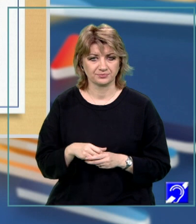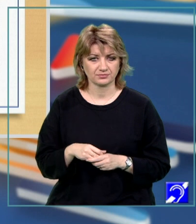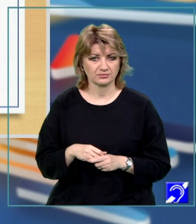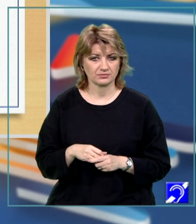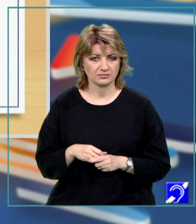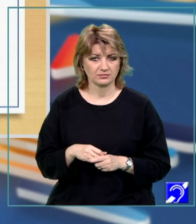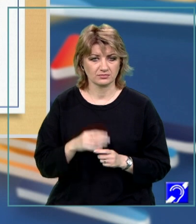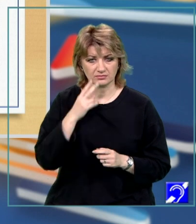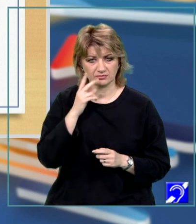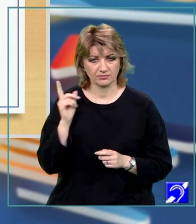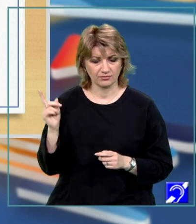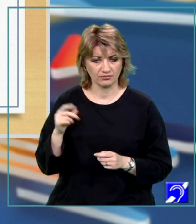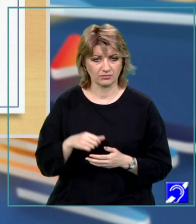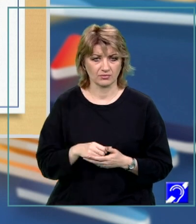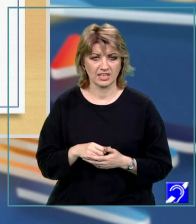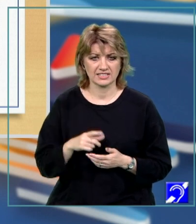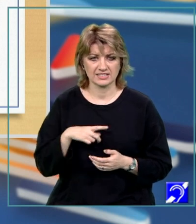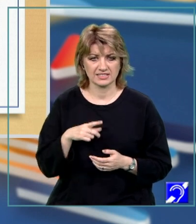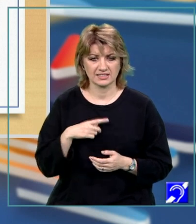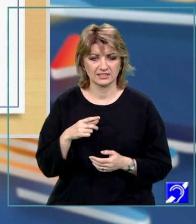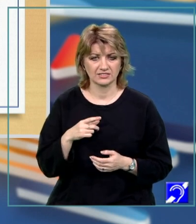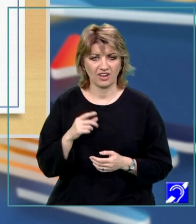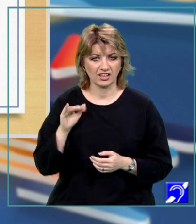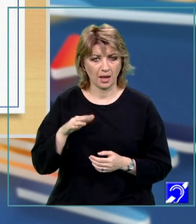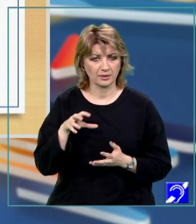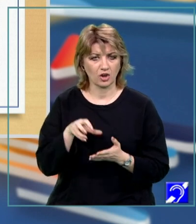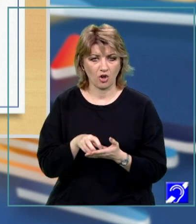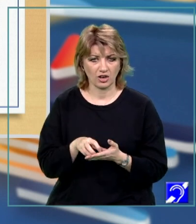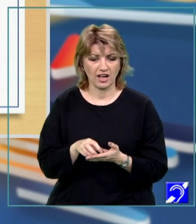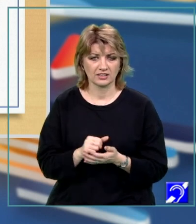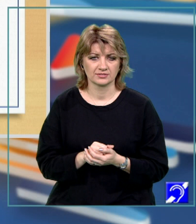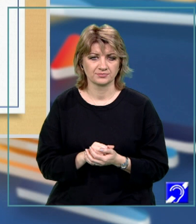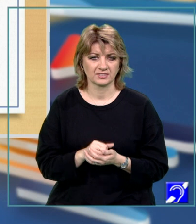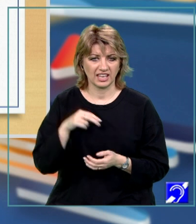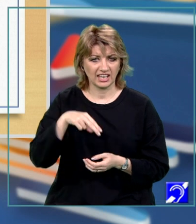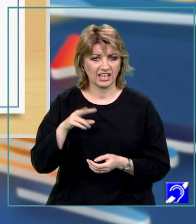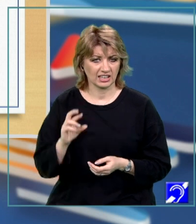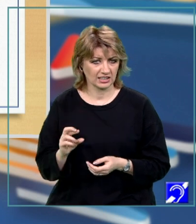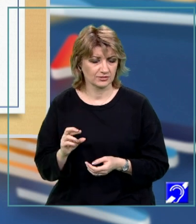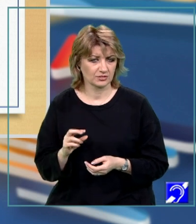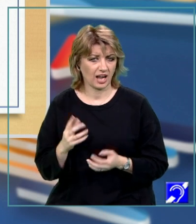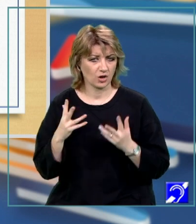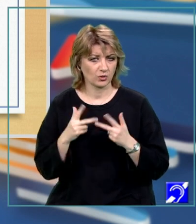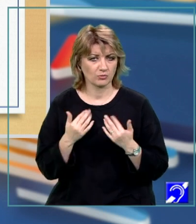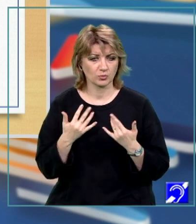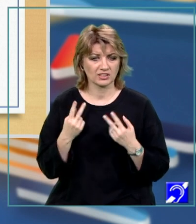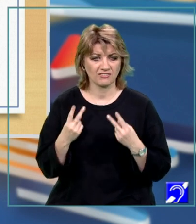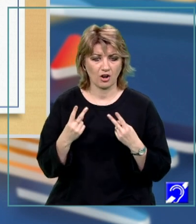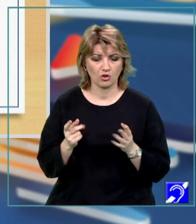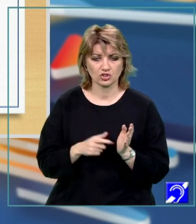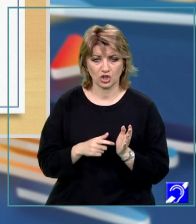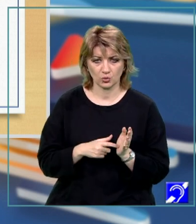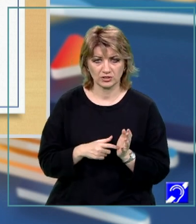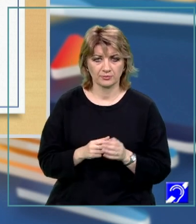E, X, N, E, X, M, care sunt variabile locale. În variabila N, vom calcula numărul de valori solicitate.